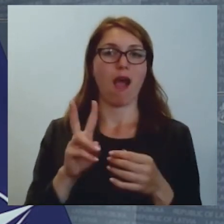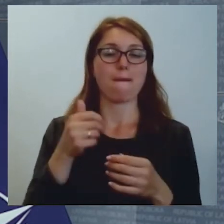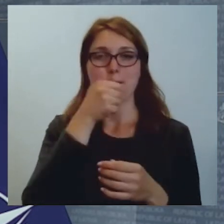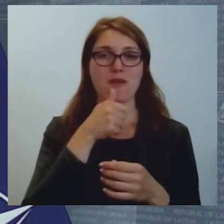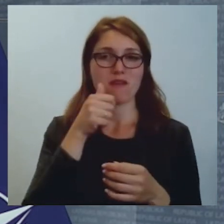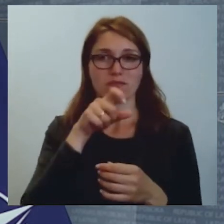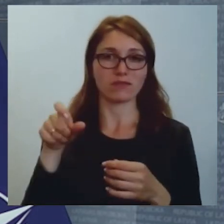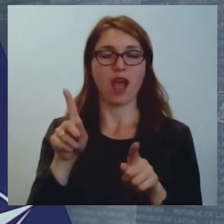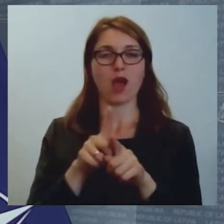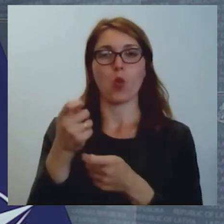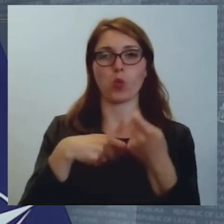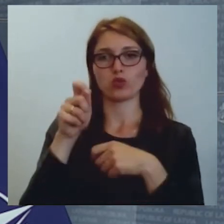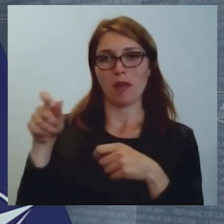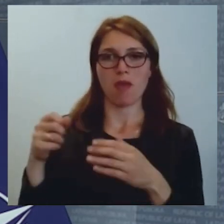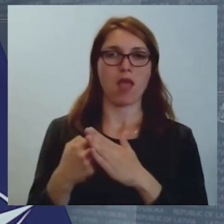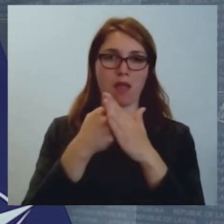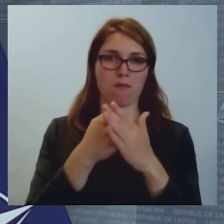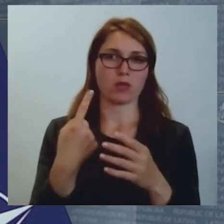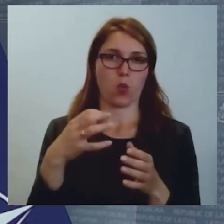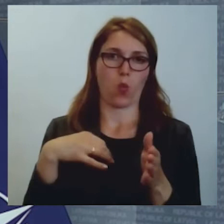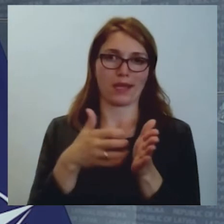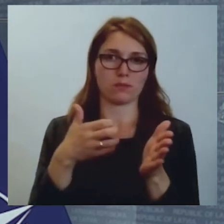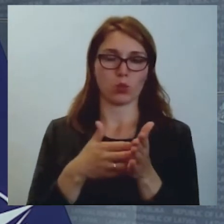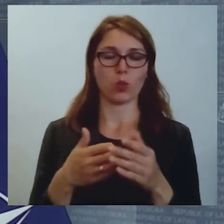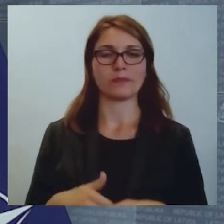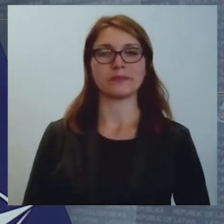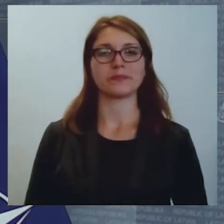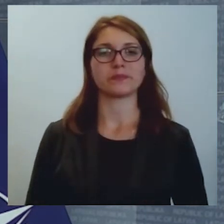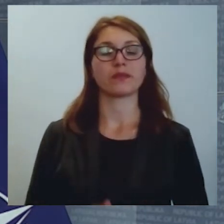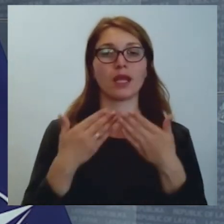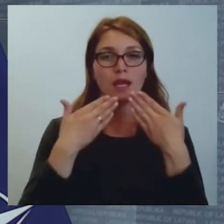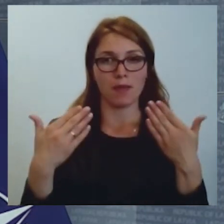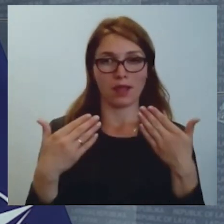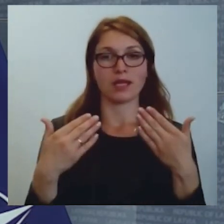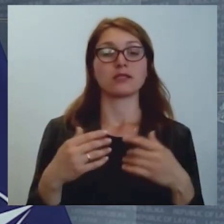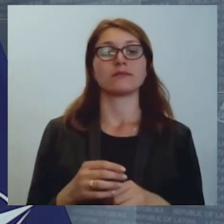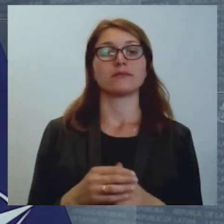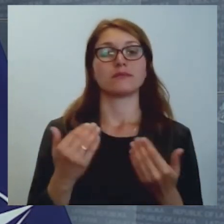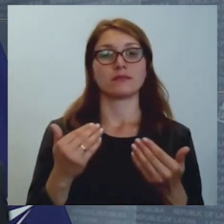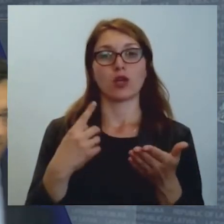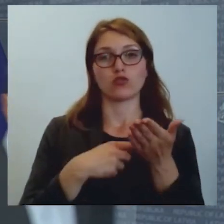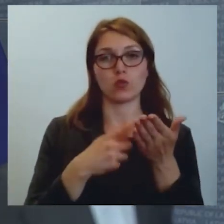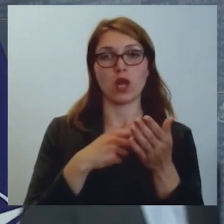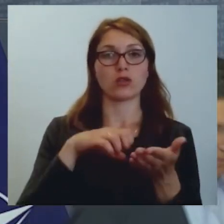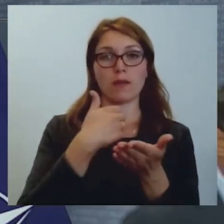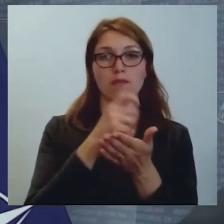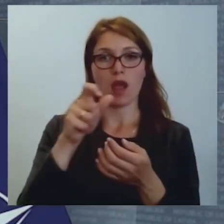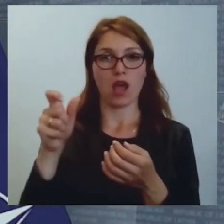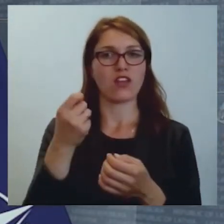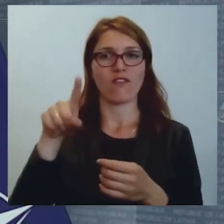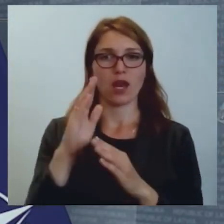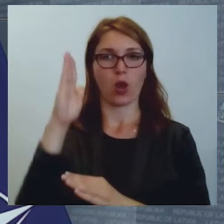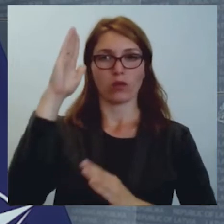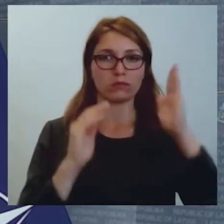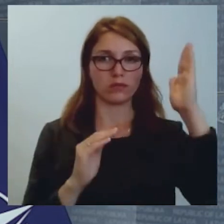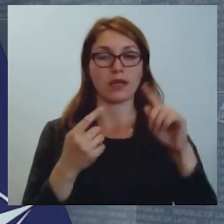personu, gan uzņēmēju atbalstam. Paldies. Līdz paldies, saicinu, mēdītu ārstāvus. Vairs neķeltu rokas,